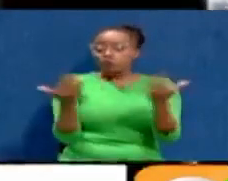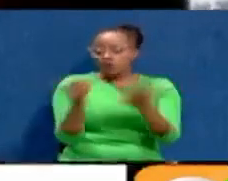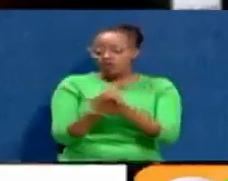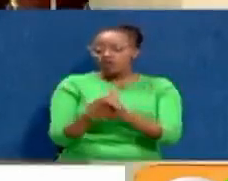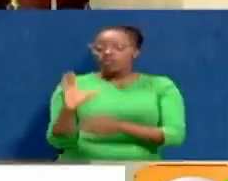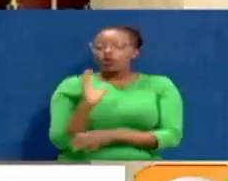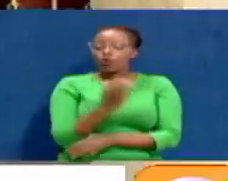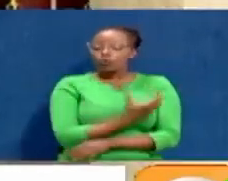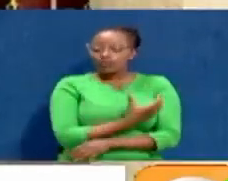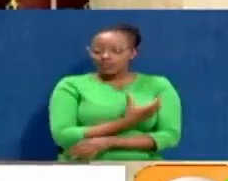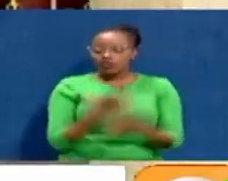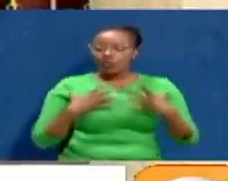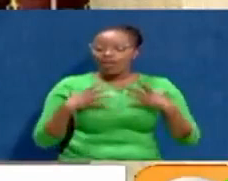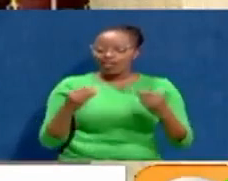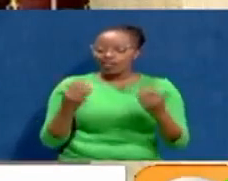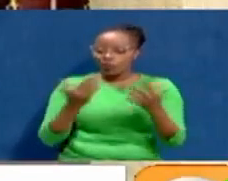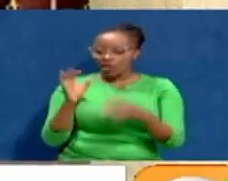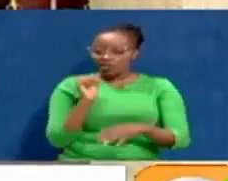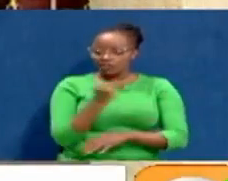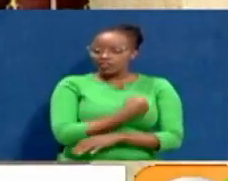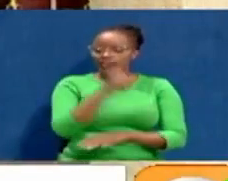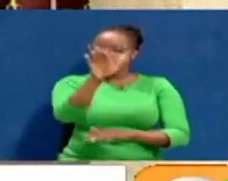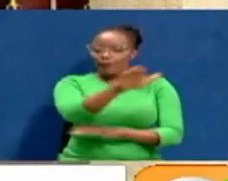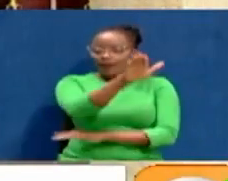kikao chakamati ya afya katika bunge la seneti.